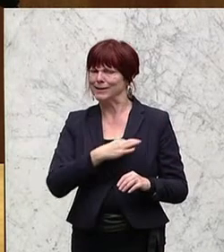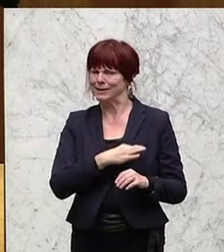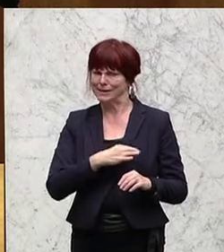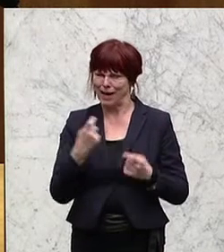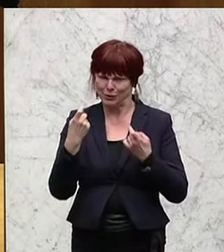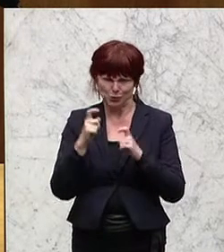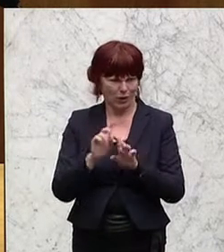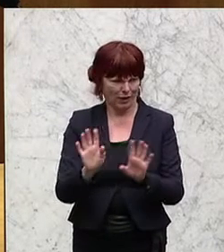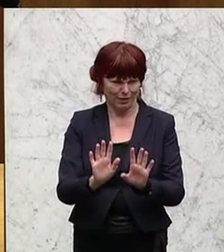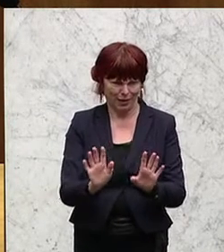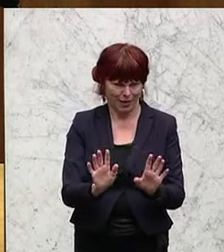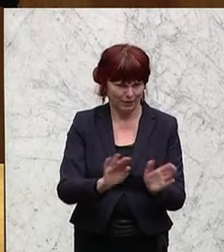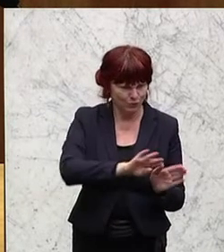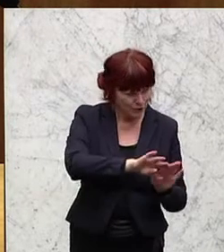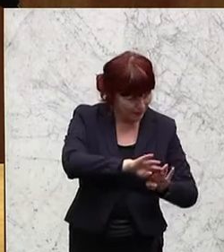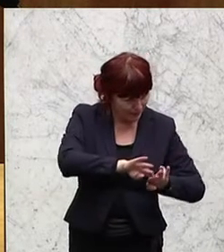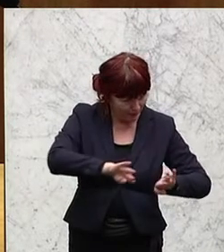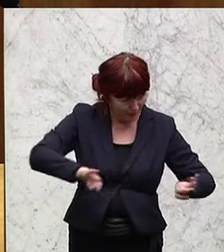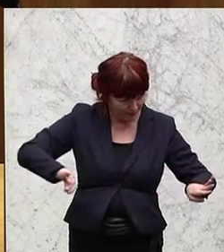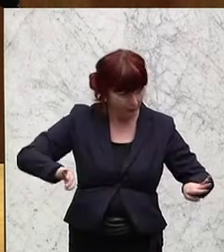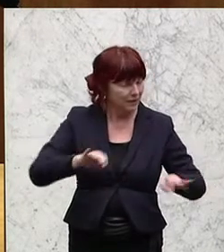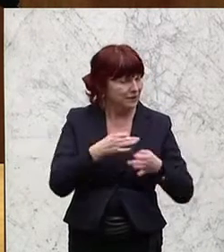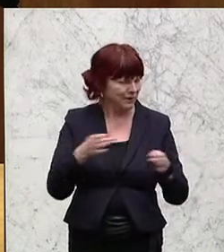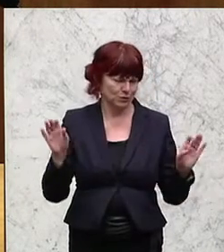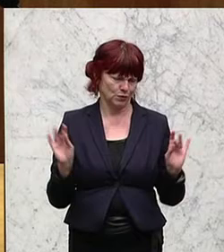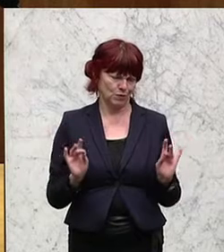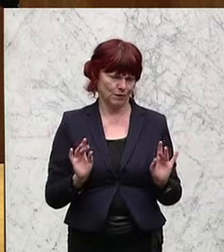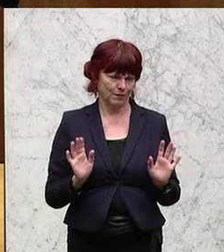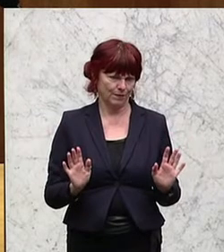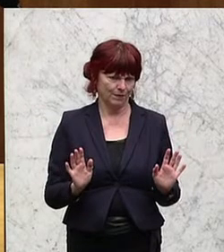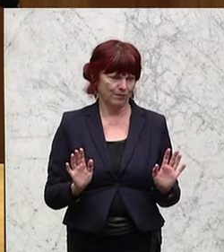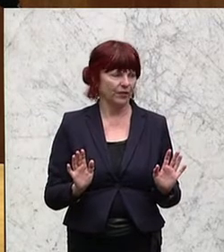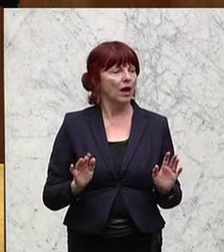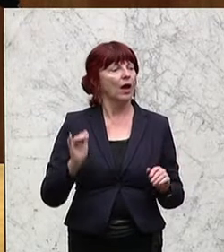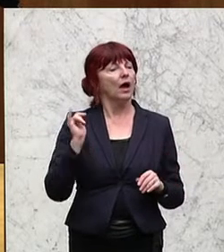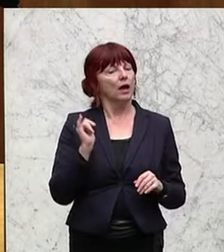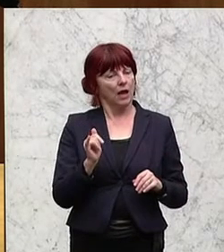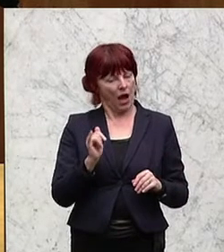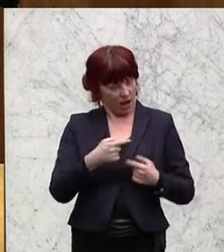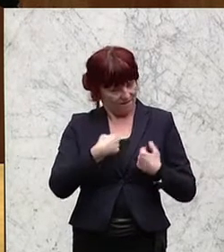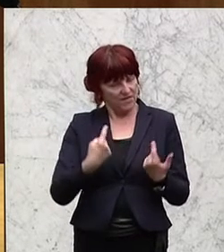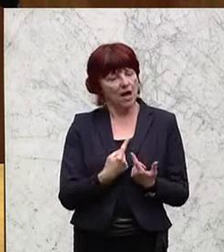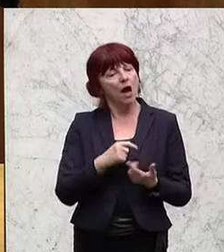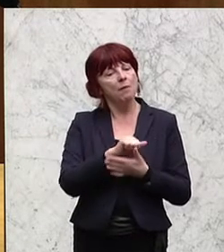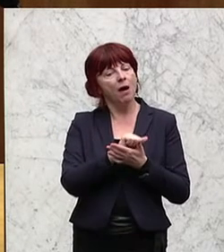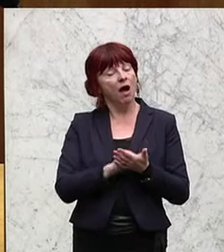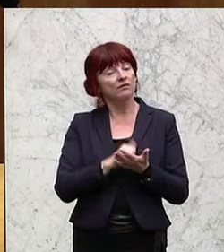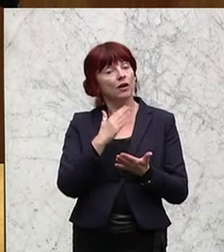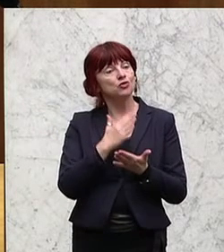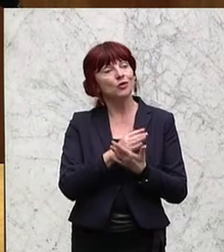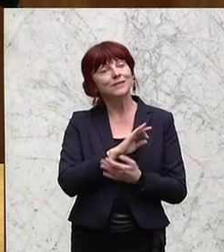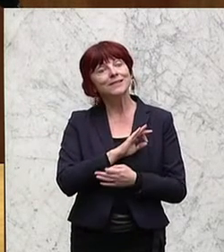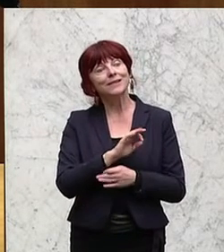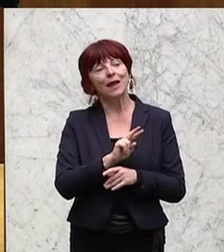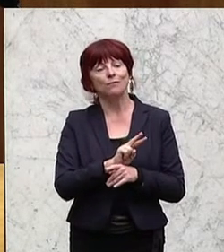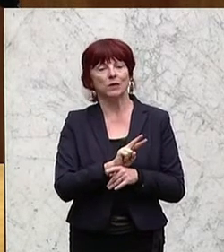drinnen. Das eine hat mit dem anderen nicht notwendigerweise was zu tun. Ja, wir sind hier von Anfang an wirklich sehr vorsichtig